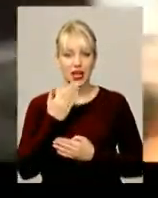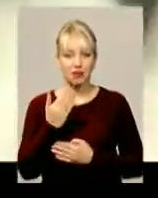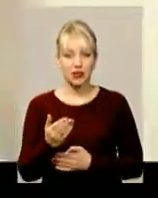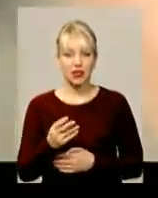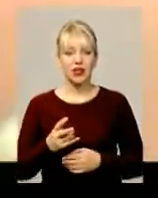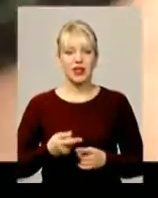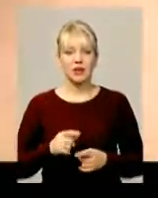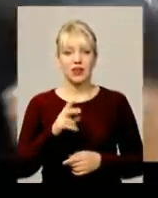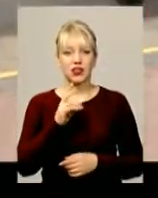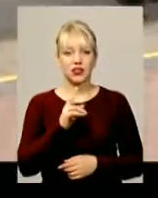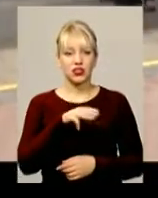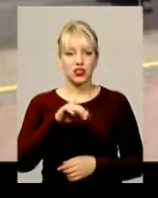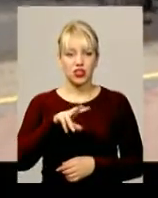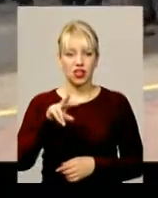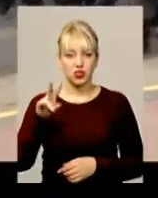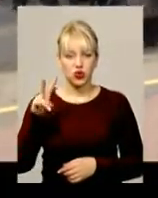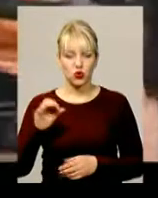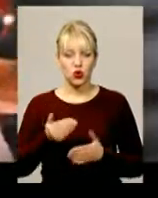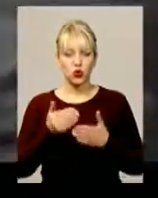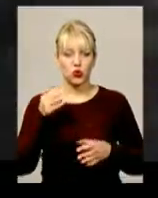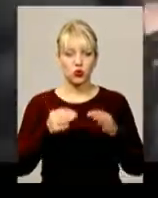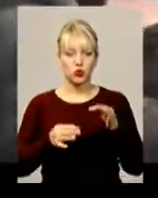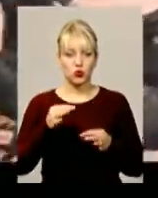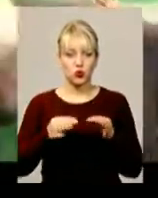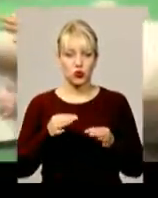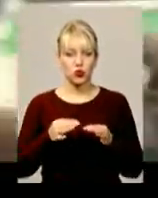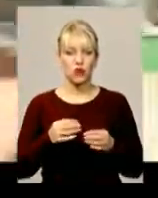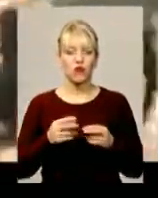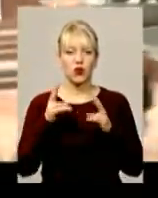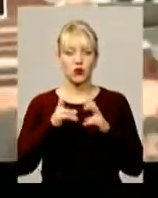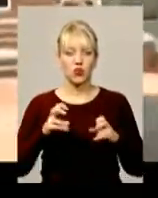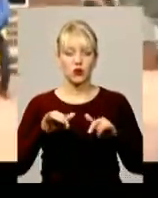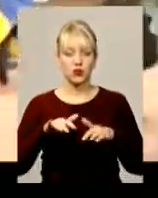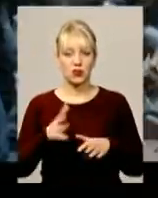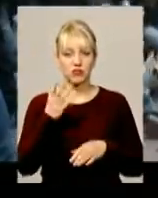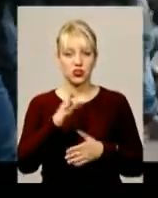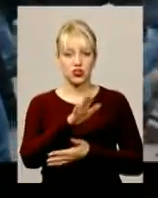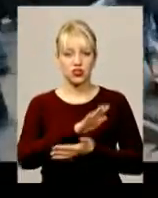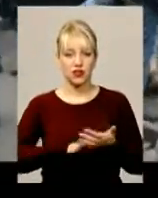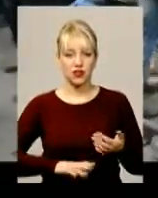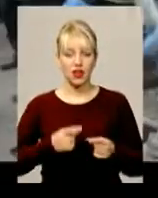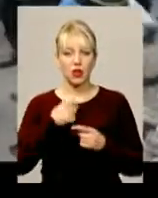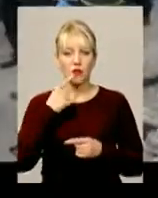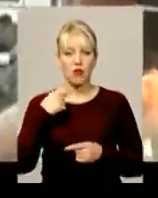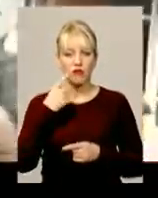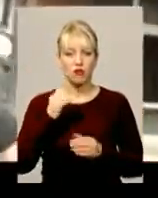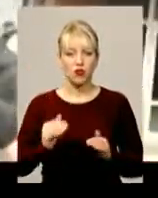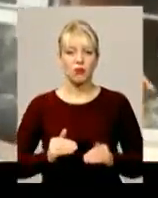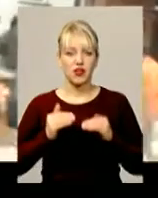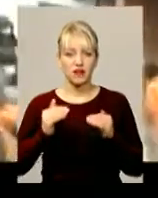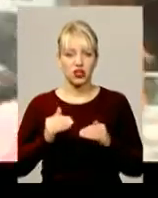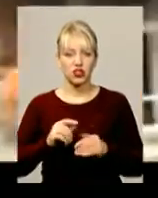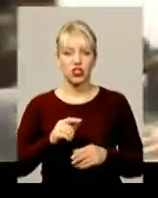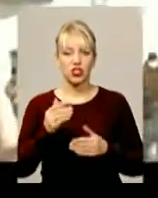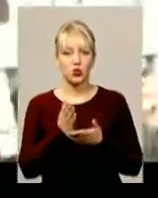України Наталії Тілічко, досудове розслідування у справі триває. Йдеться про перевищення службових повноважень та застосування